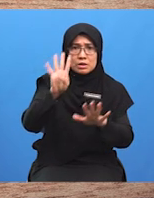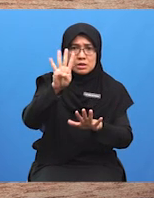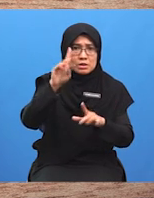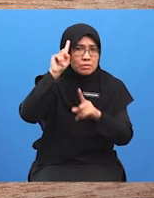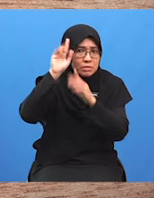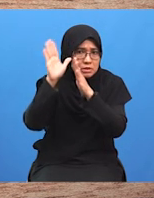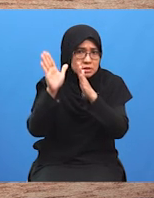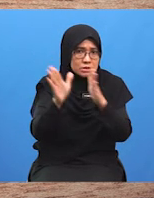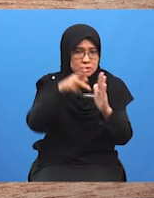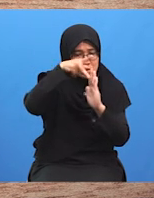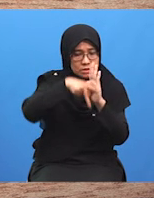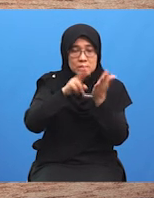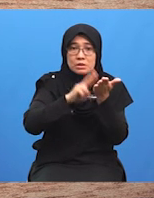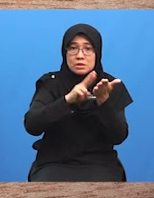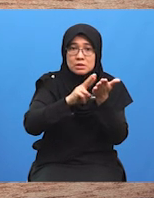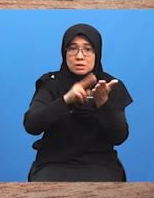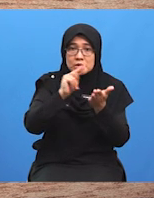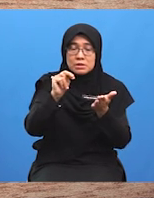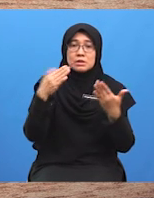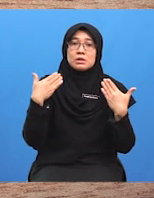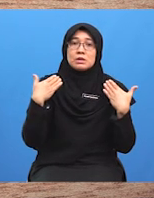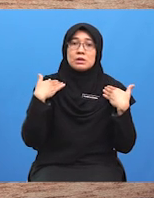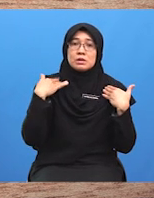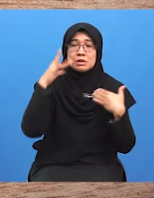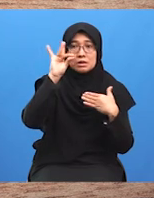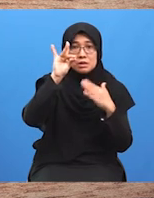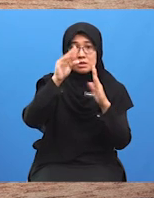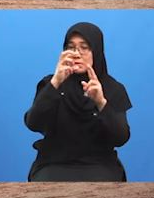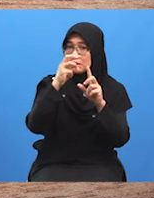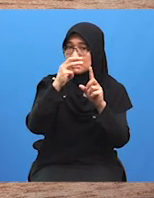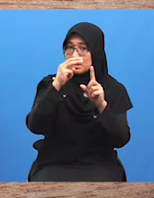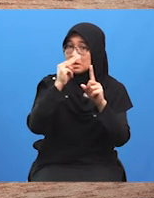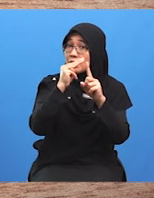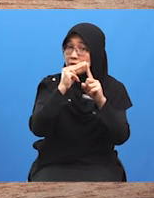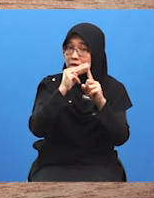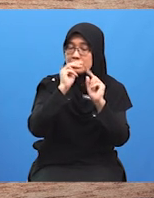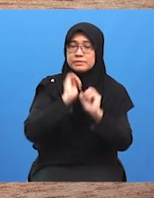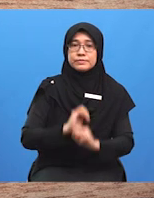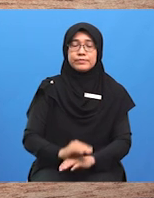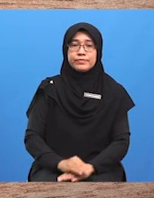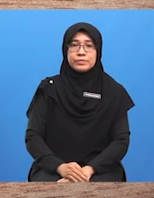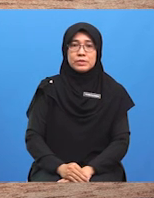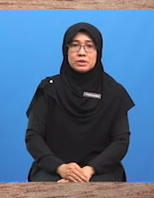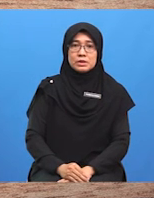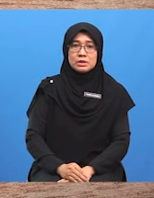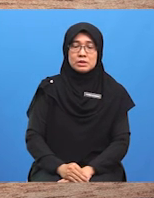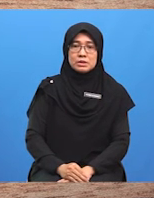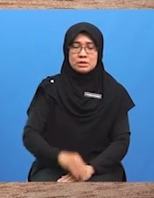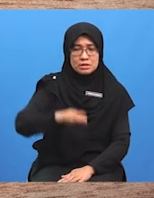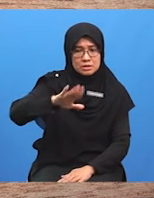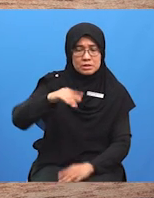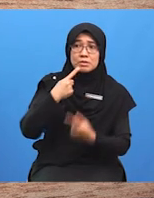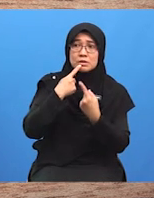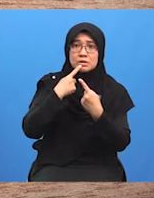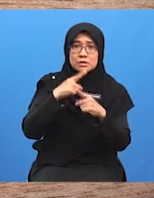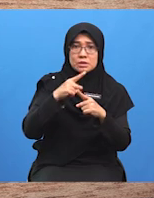Markah yang diperuntukkan, lapan markah Sebelum pelajar menjawab Sila perhatikan